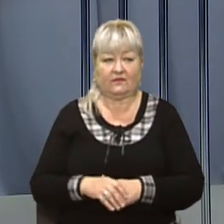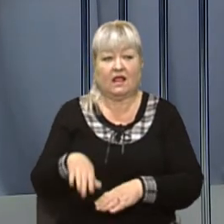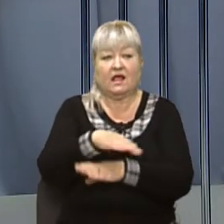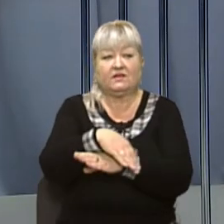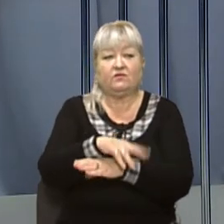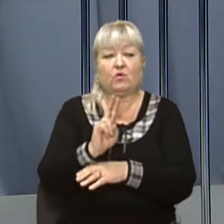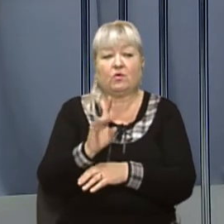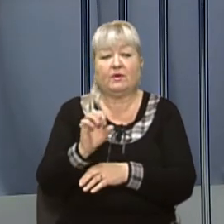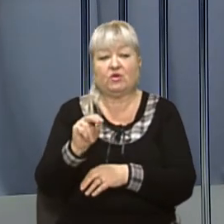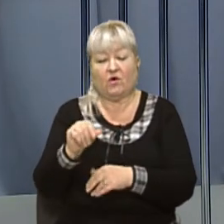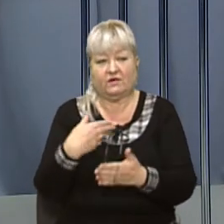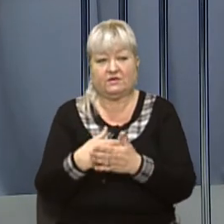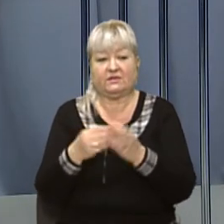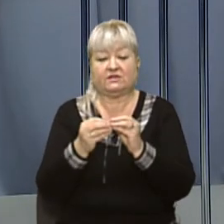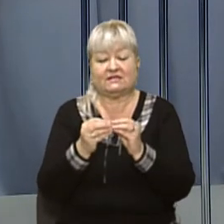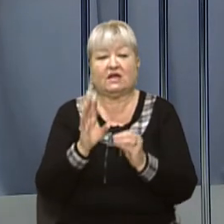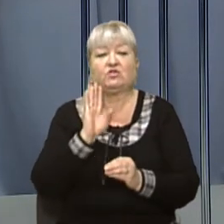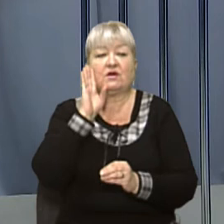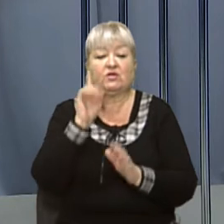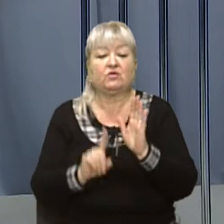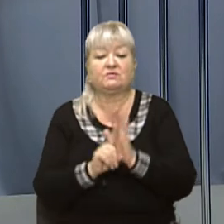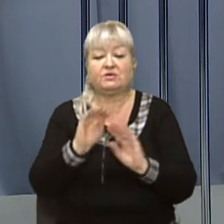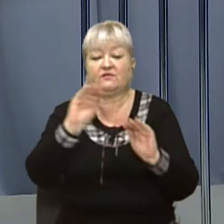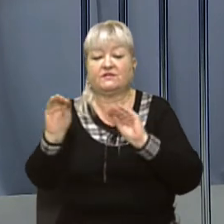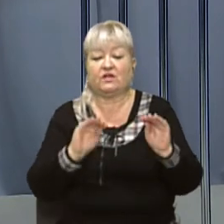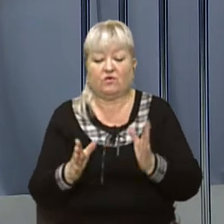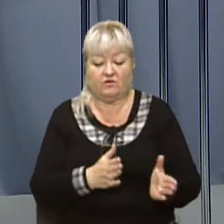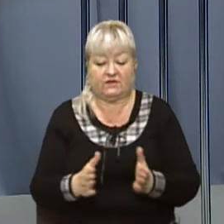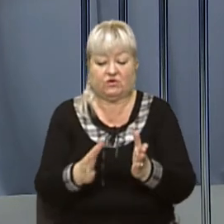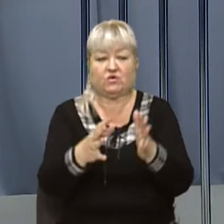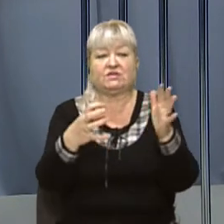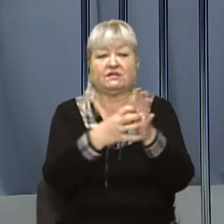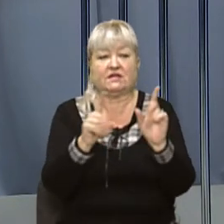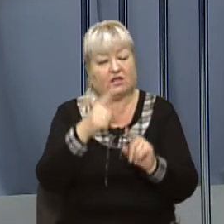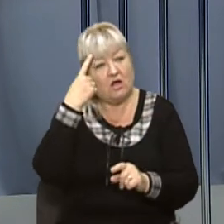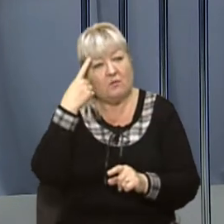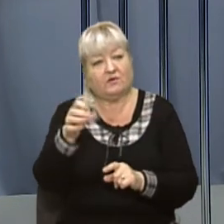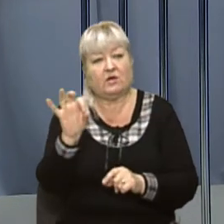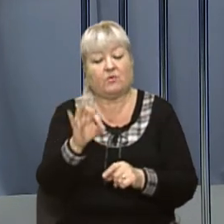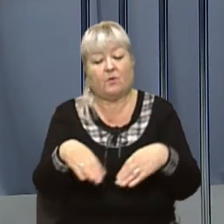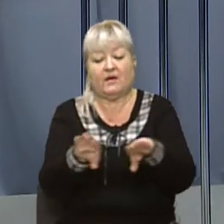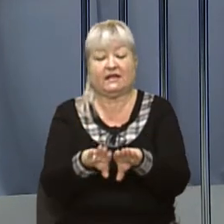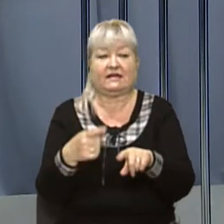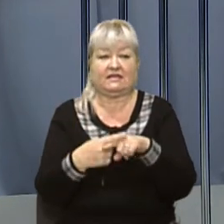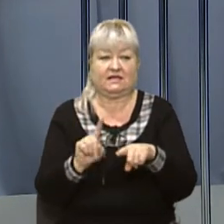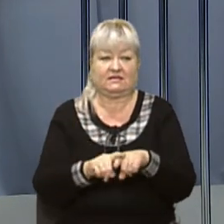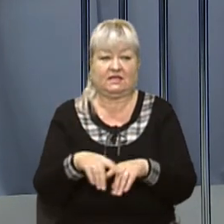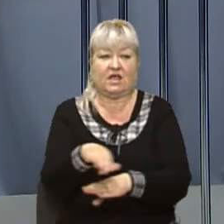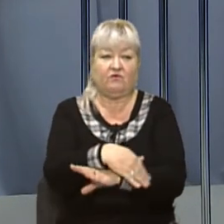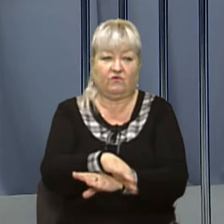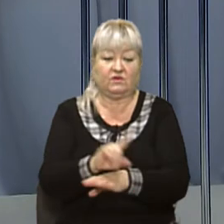вулиці Курмановича близько 10-ї години ранку розпочали встановлювати дорожні знаки, які повідомляють про перекриття цієї вулиці.